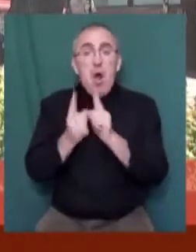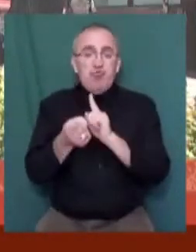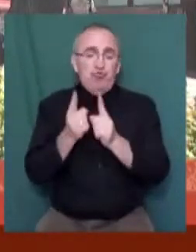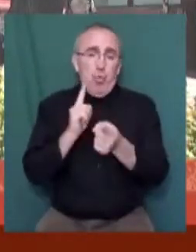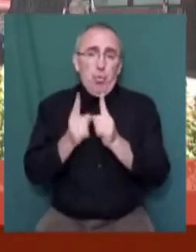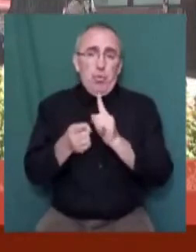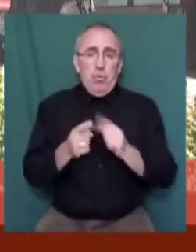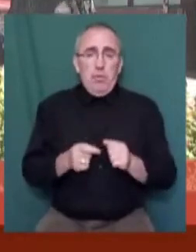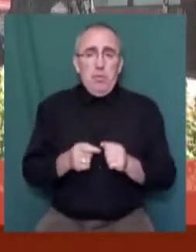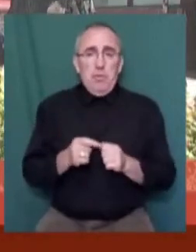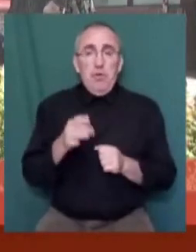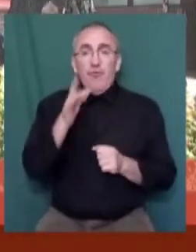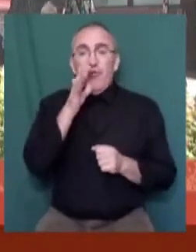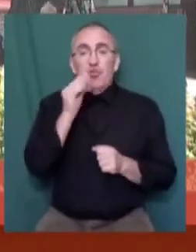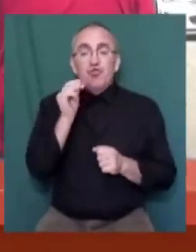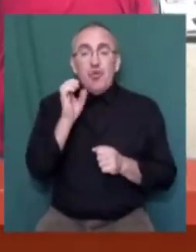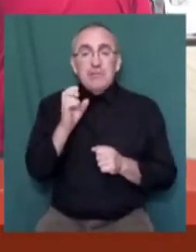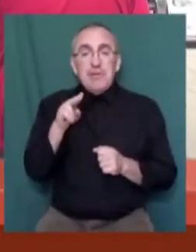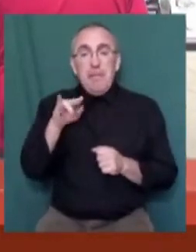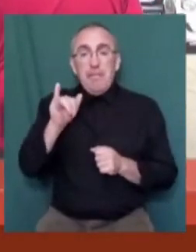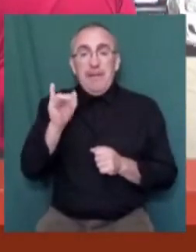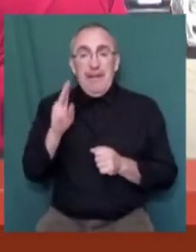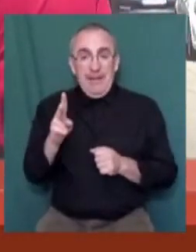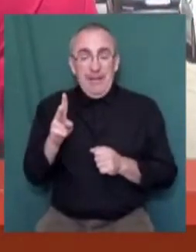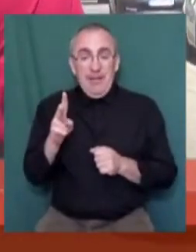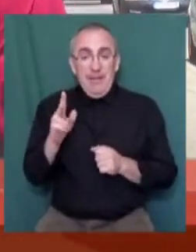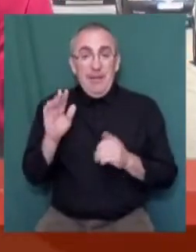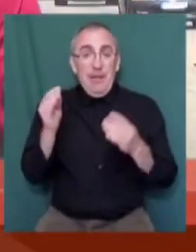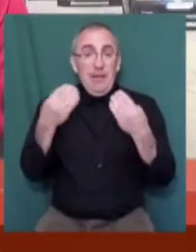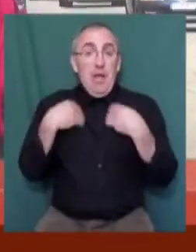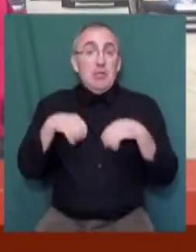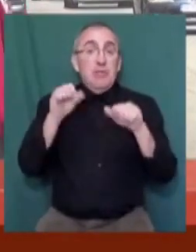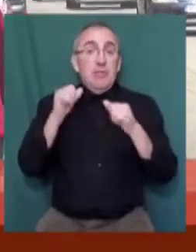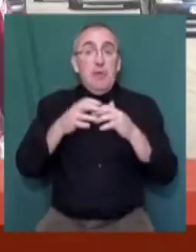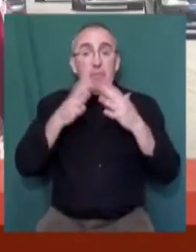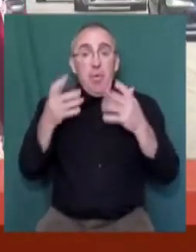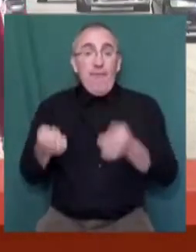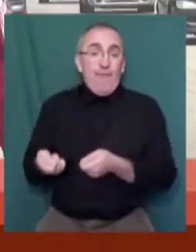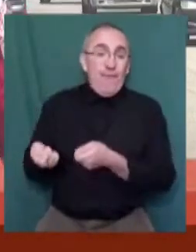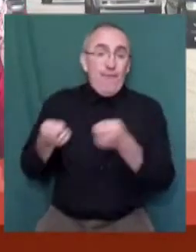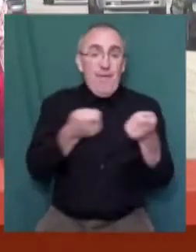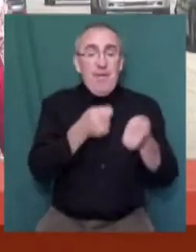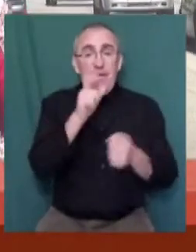пік. Це дасть змогу більше вивезти людей саме із спальних районів.